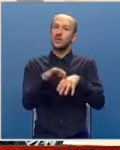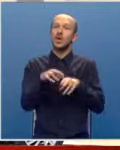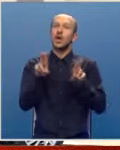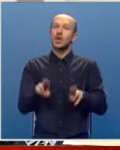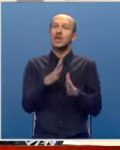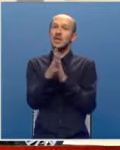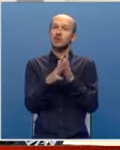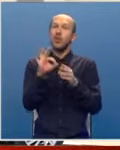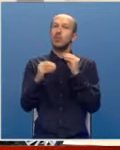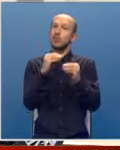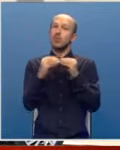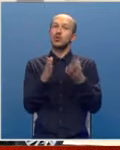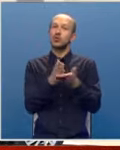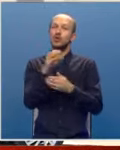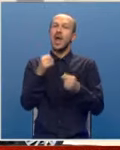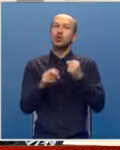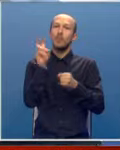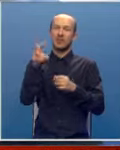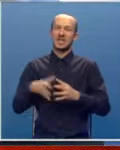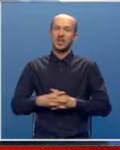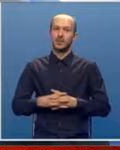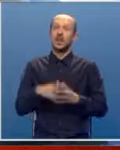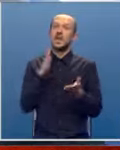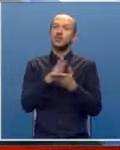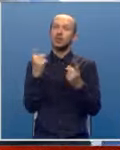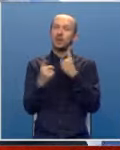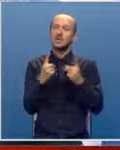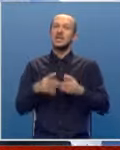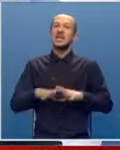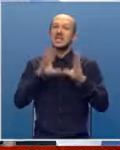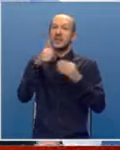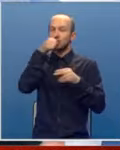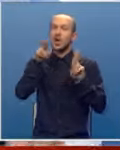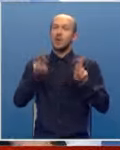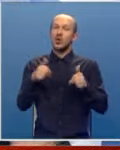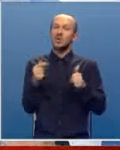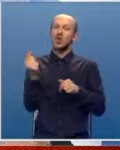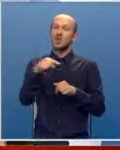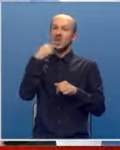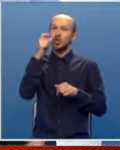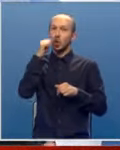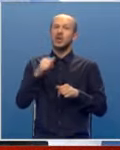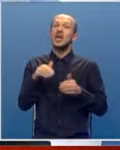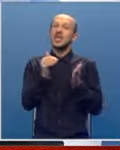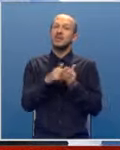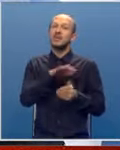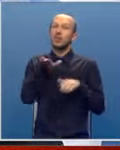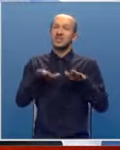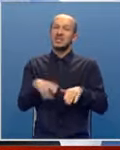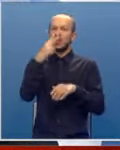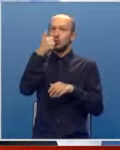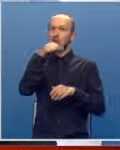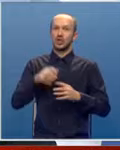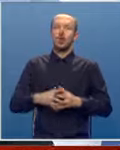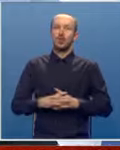konkretan razgovor o problemu slučaja autoprevoz. Sad je u situaciji da uprskuo sve što je mogao i sad dolazi i kaže ljudi, e, trebamo sjedst da vidimo